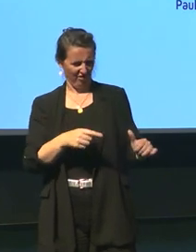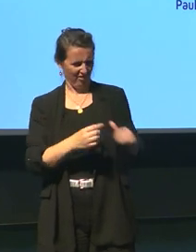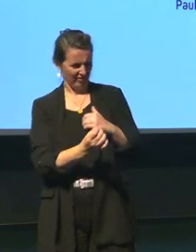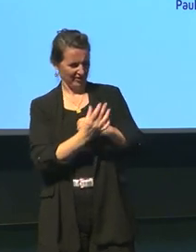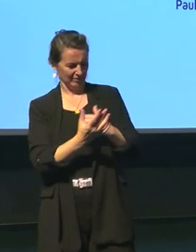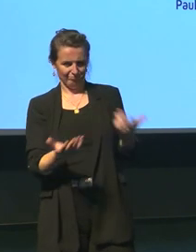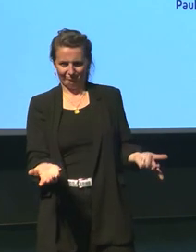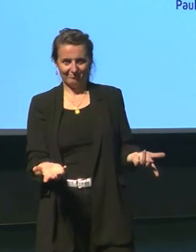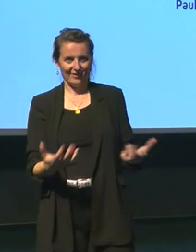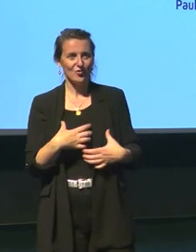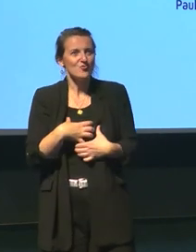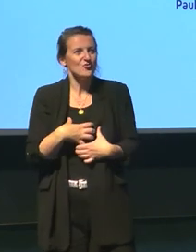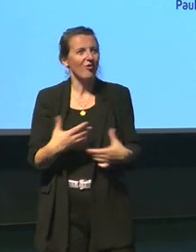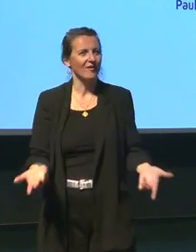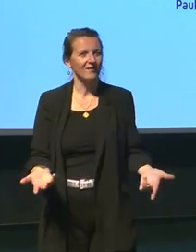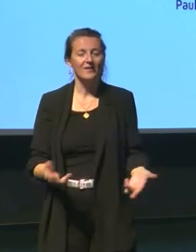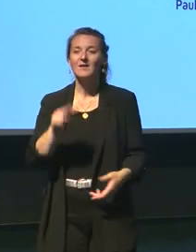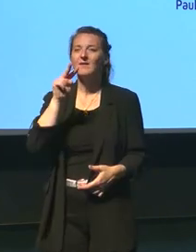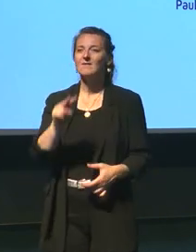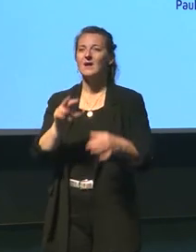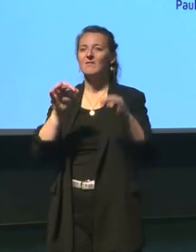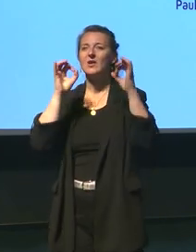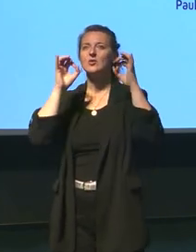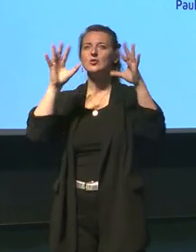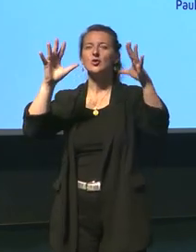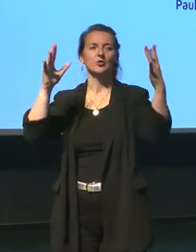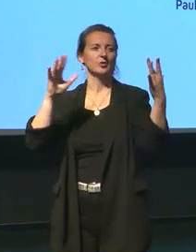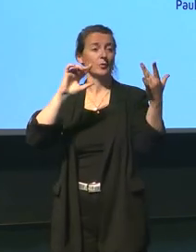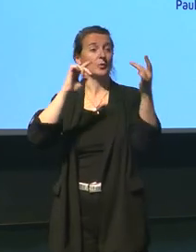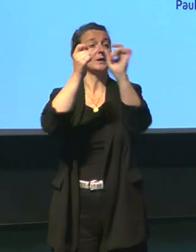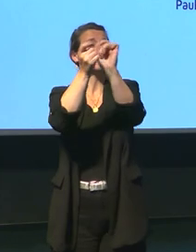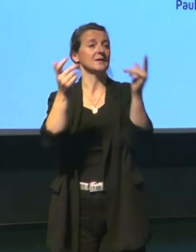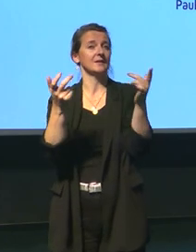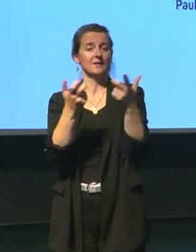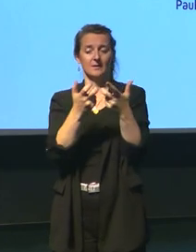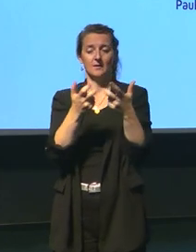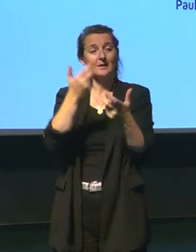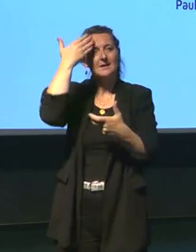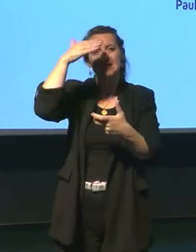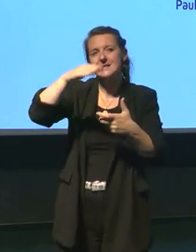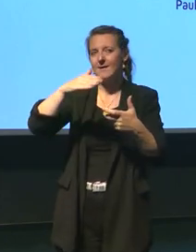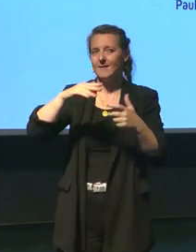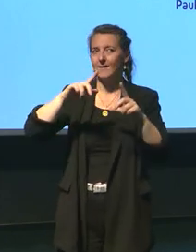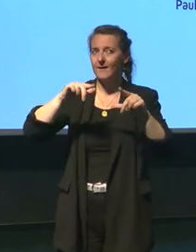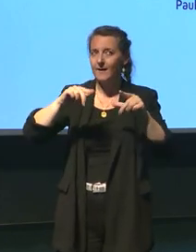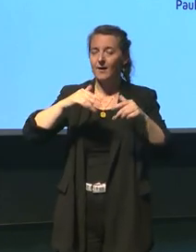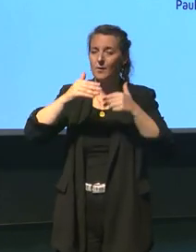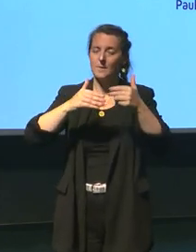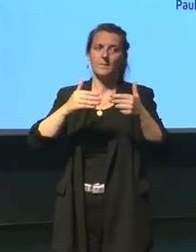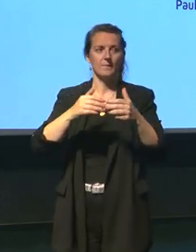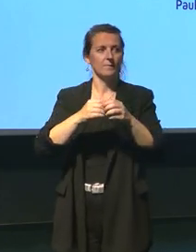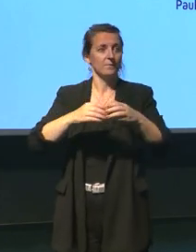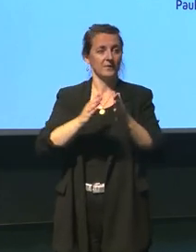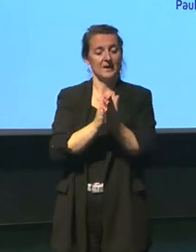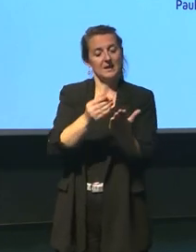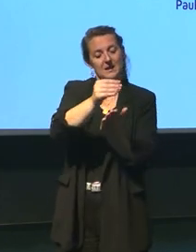je vais juste prendre un exemple le cas du changement climatique qui est vous savez c'est une de mes provocations majeures je viens d'écrire un cas